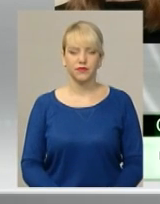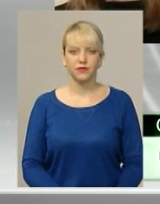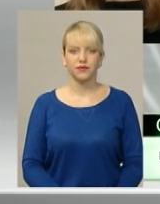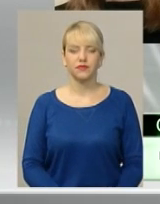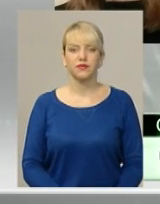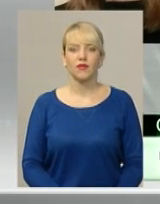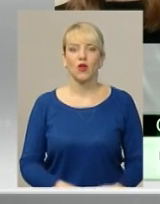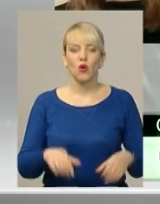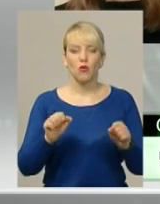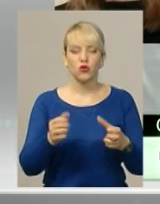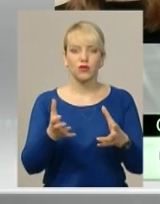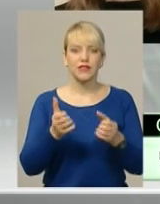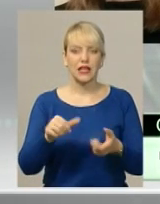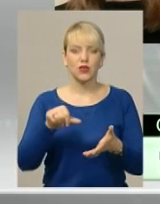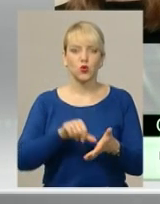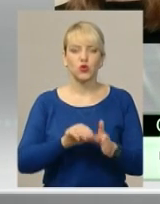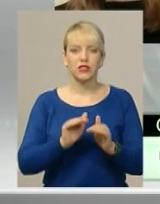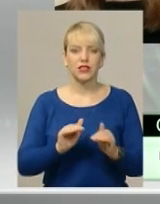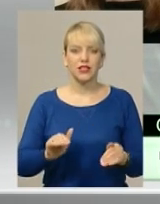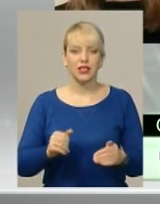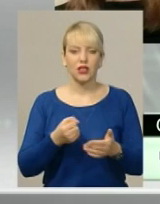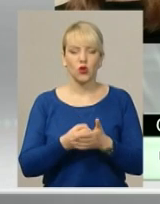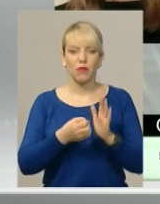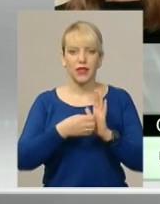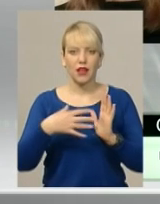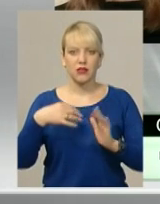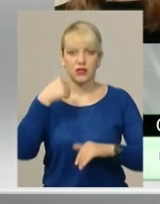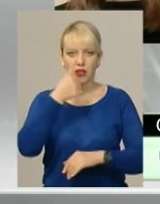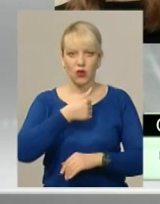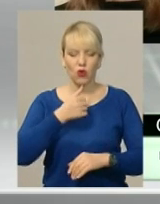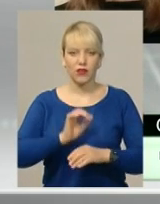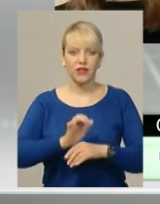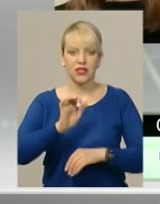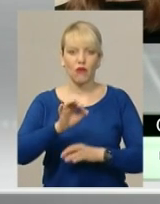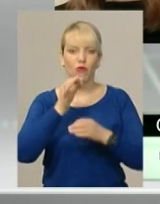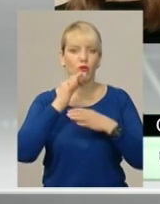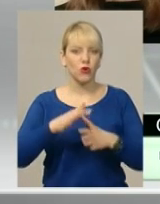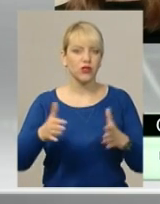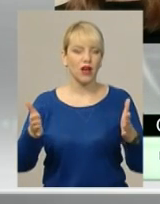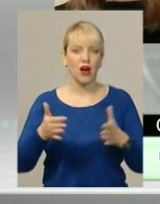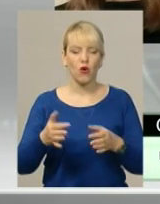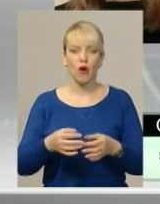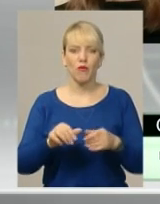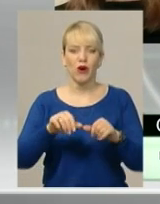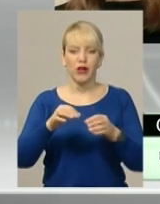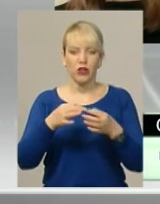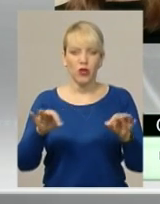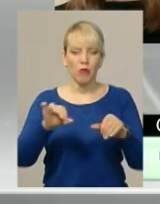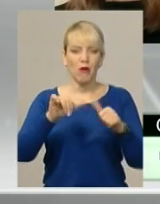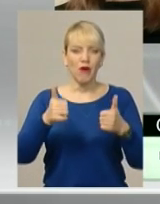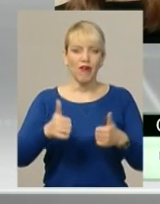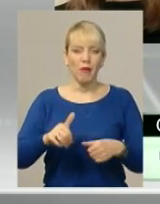Можуть взяти участь діти до 16 років і надсилати в будь-якому доступному форматі на